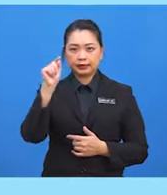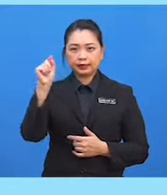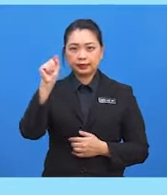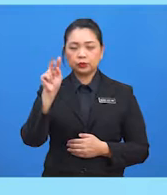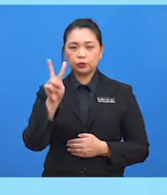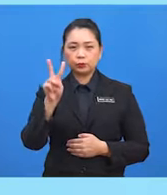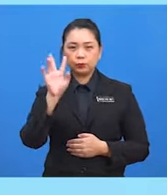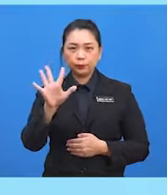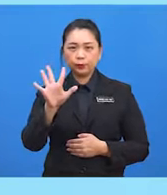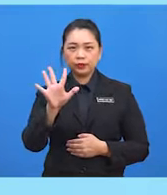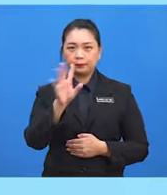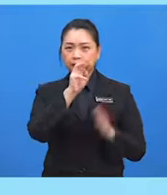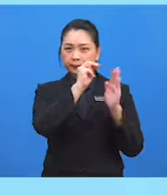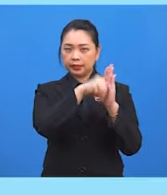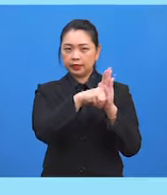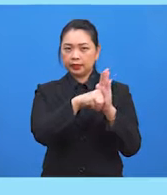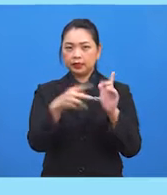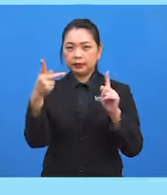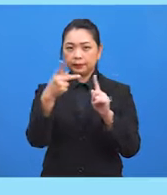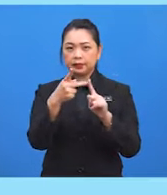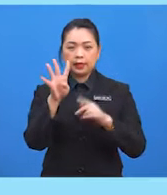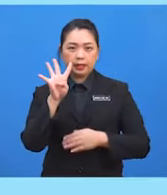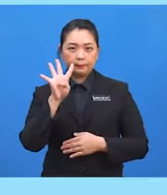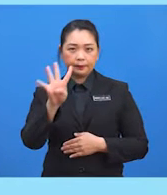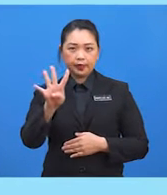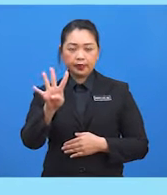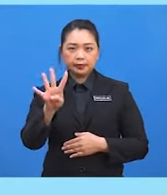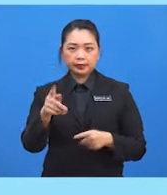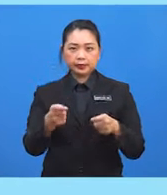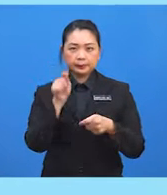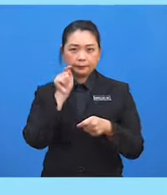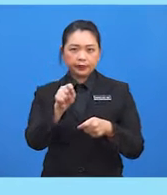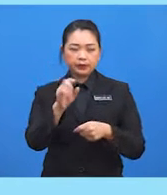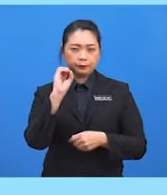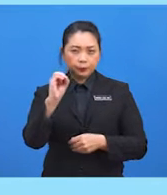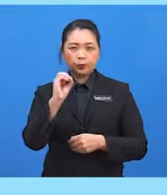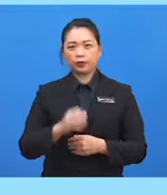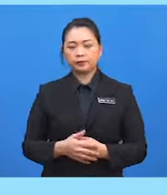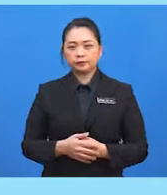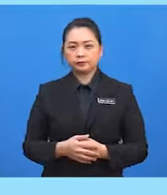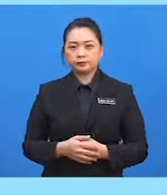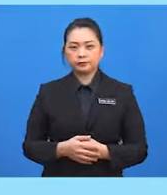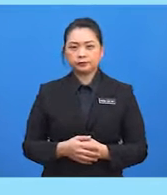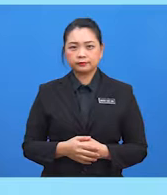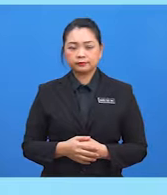16 darjah 25 minit kepada 4 tempat peperluhan. Murid-murid,